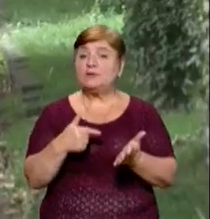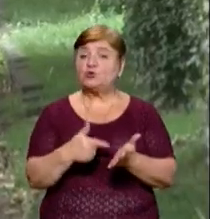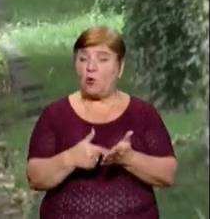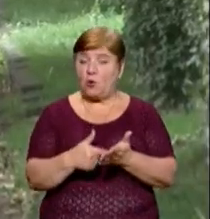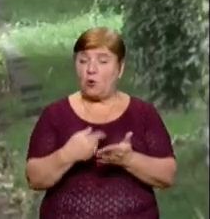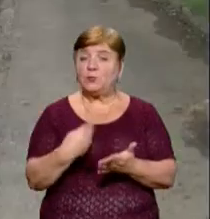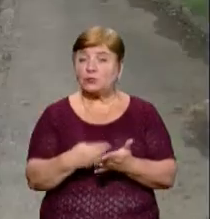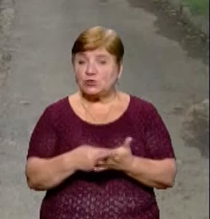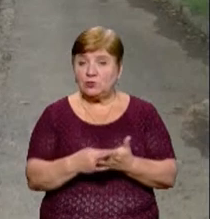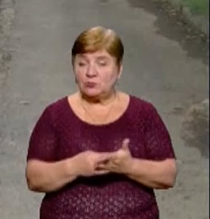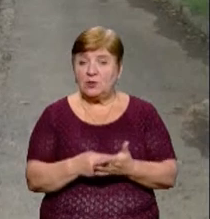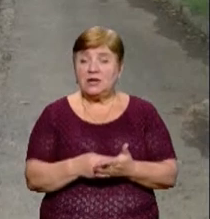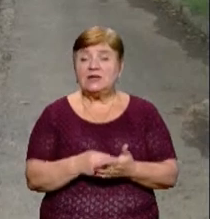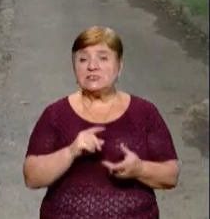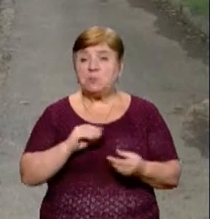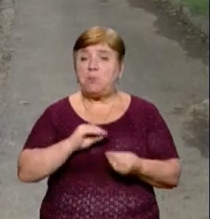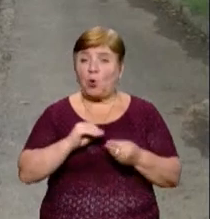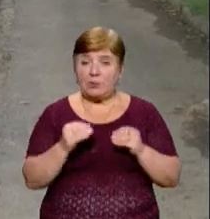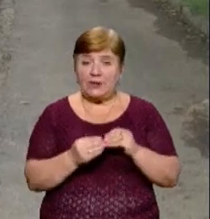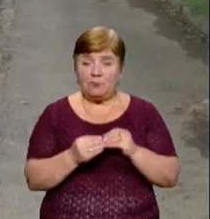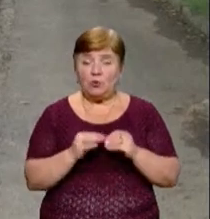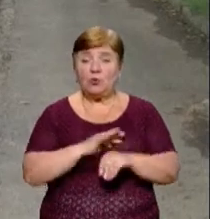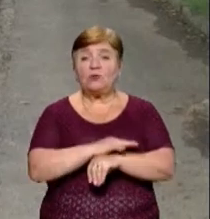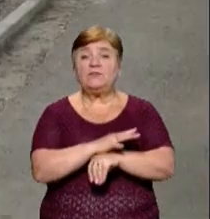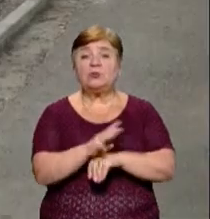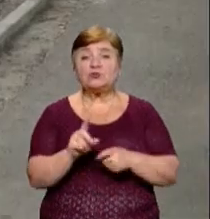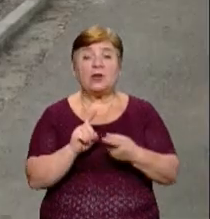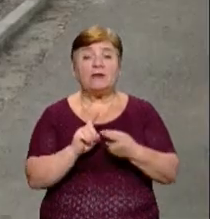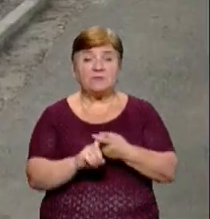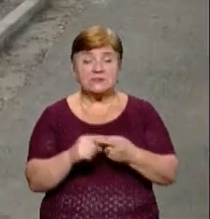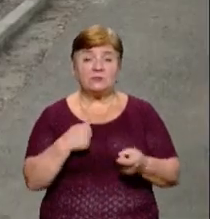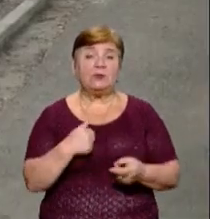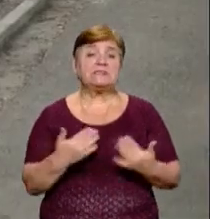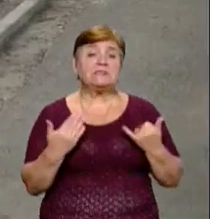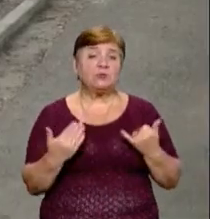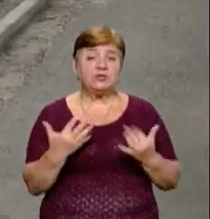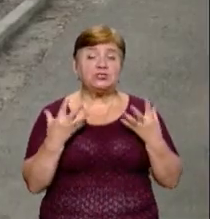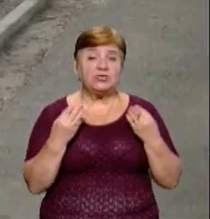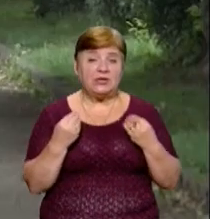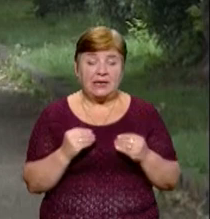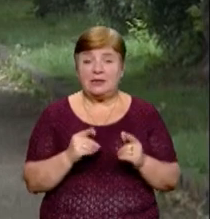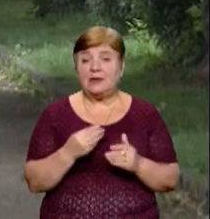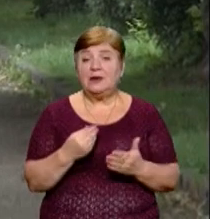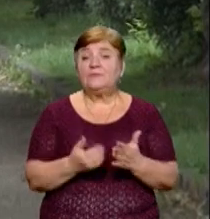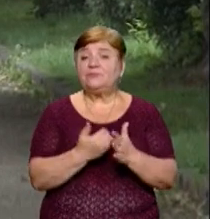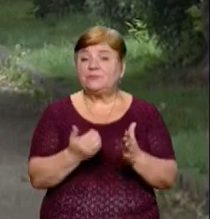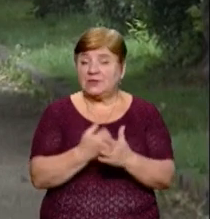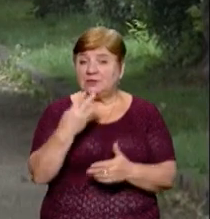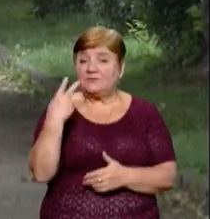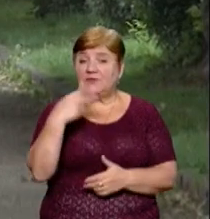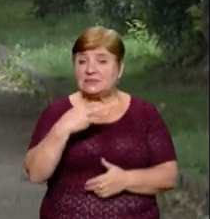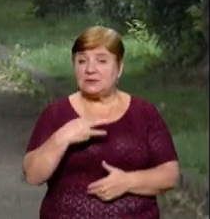з проблемою коронавірусної інфекції, тому що ми маємо на сьогоднішній додопоступлення більше, як 20